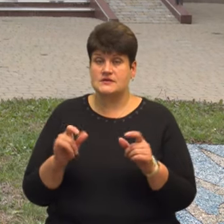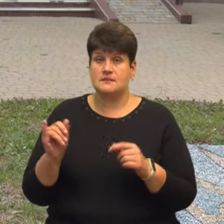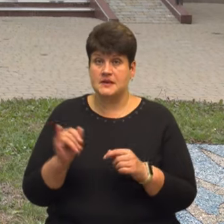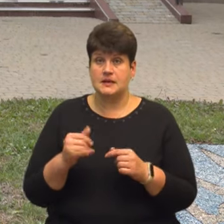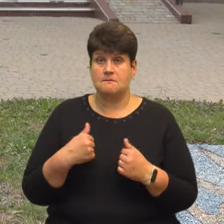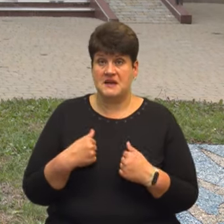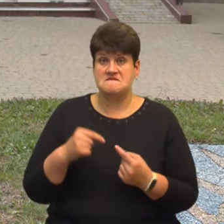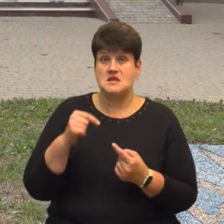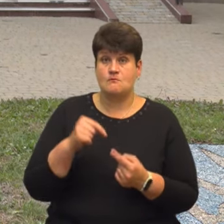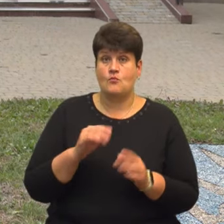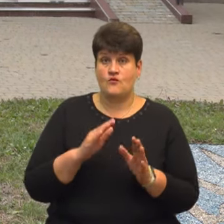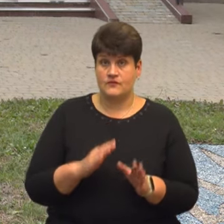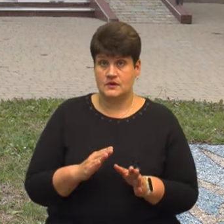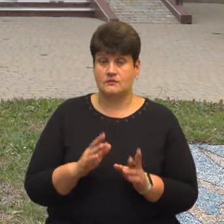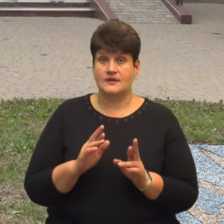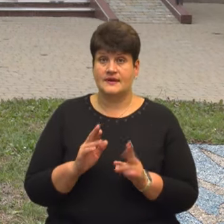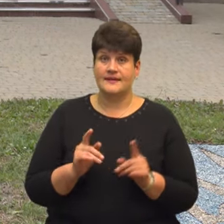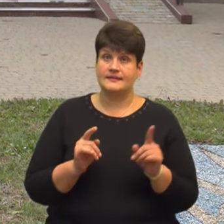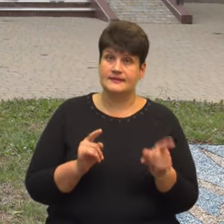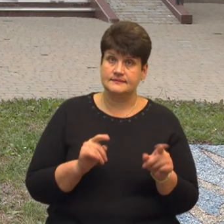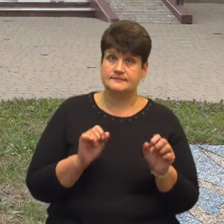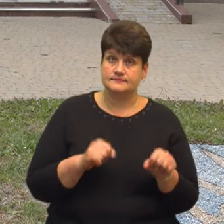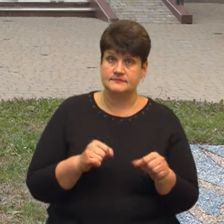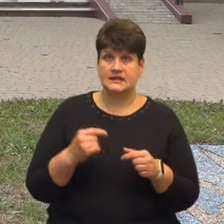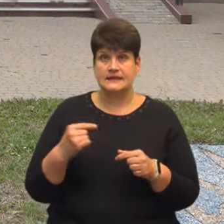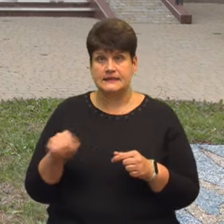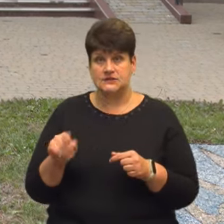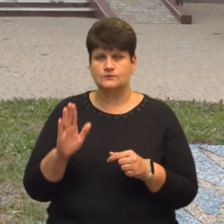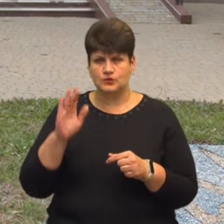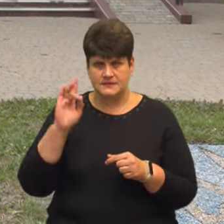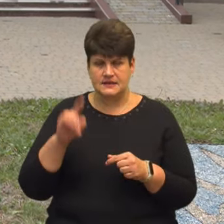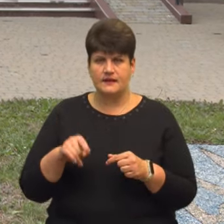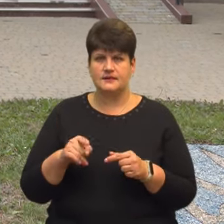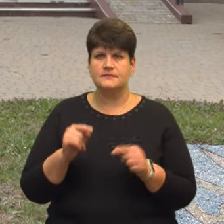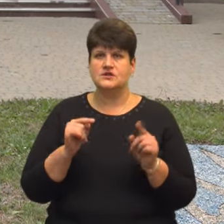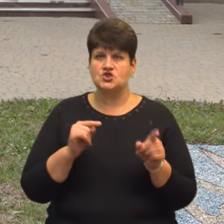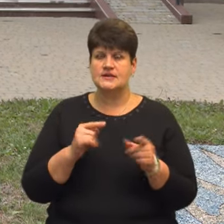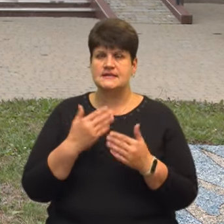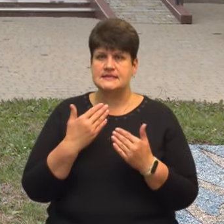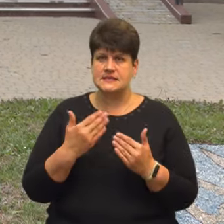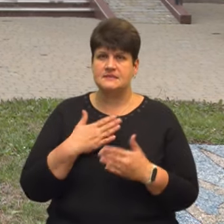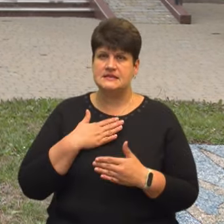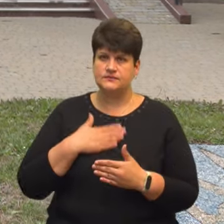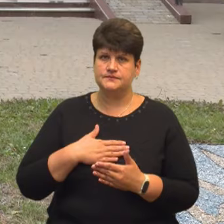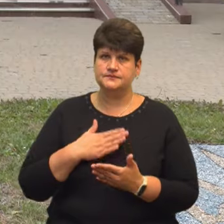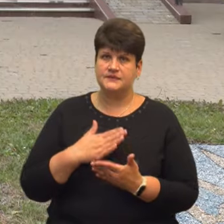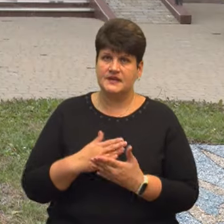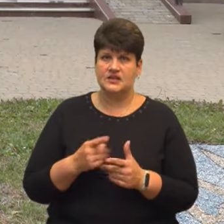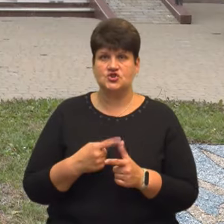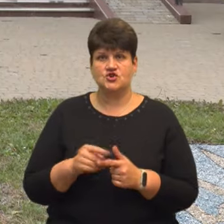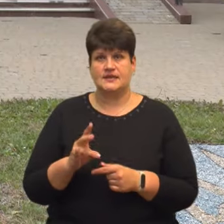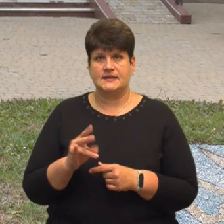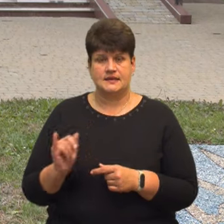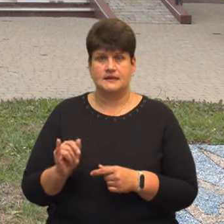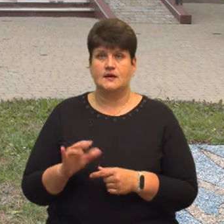як не тим способом, то іншим будемо знати, чи ті запити задовільняються, чи ні. Була